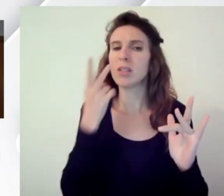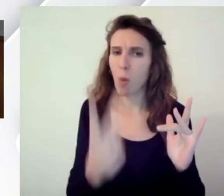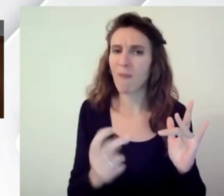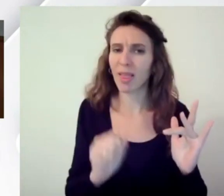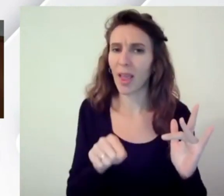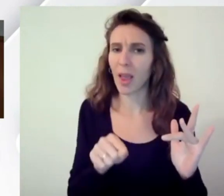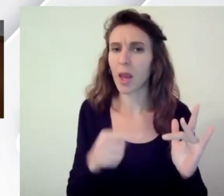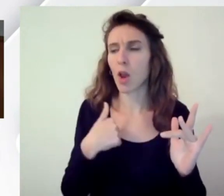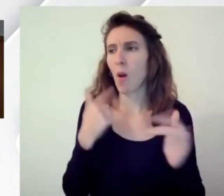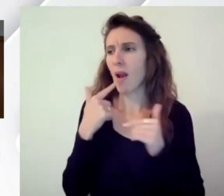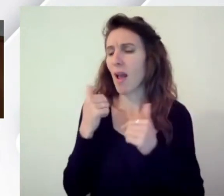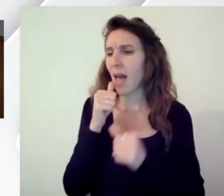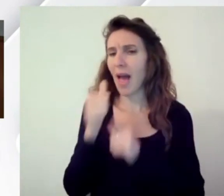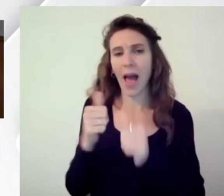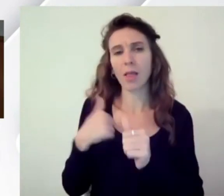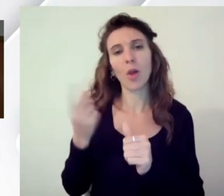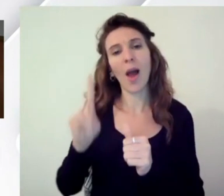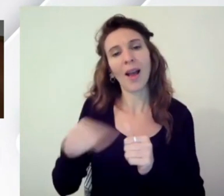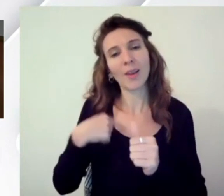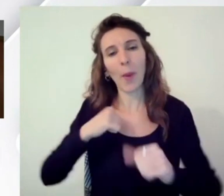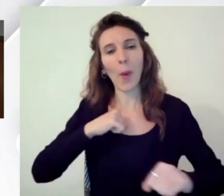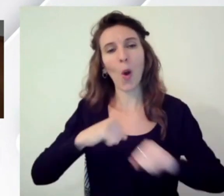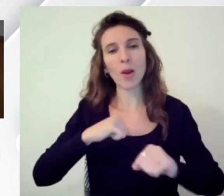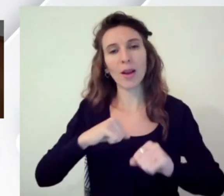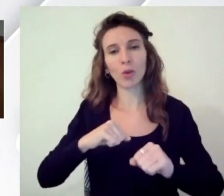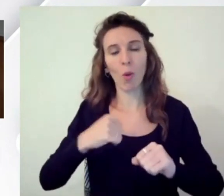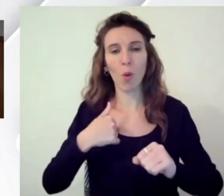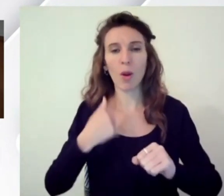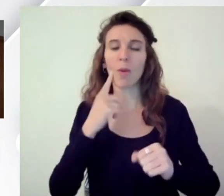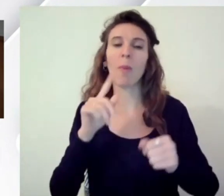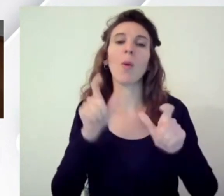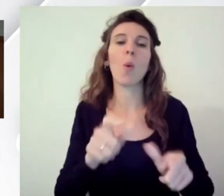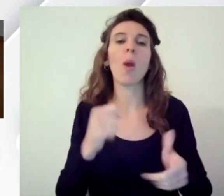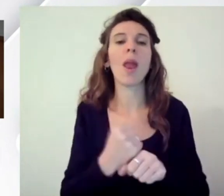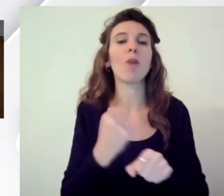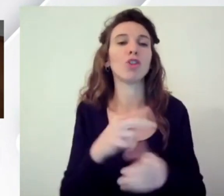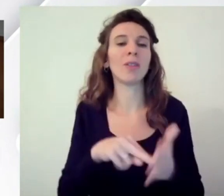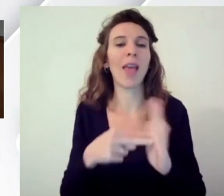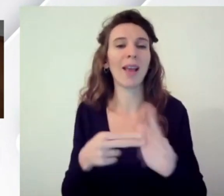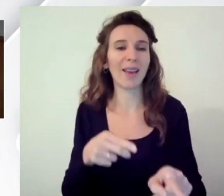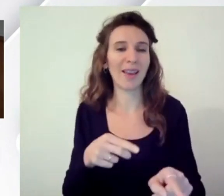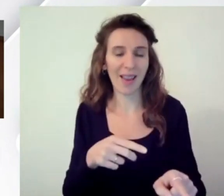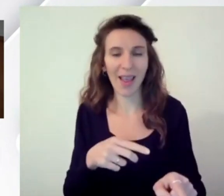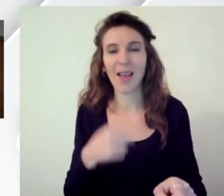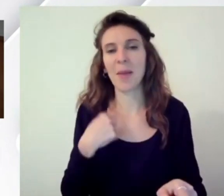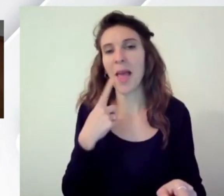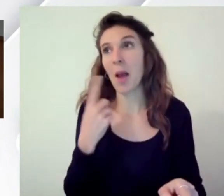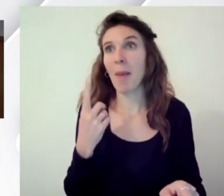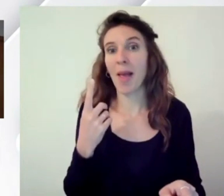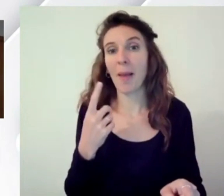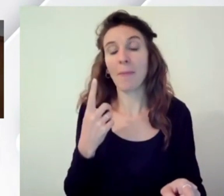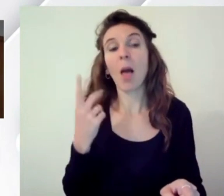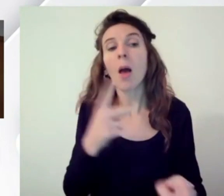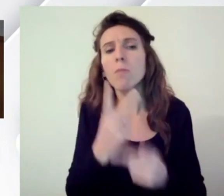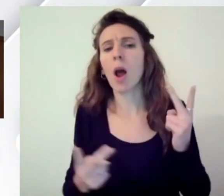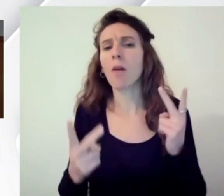io da qualche anno ho l'onore di essere il coordinatore delle lavorazioni tecniche niente di che è una prova che si può fare